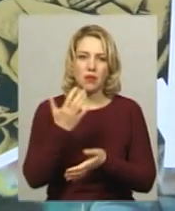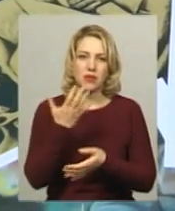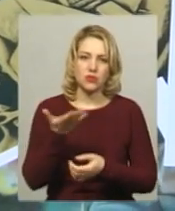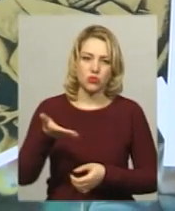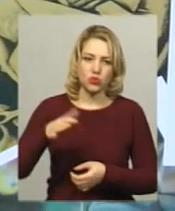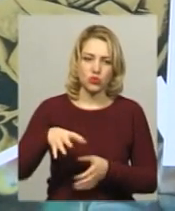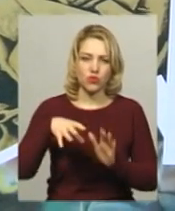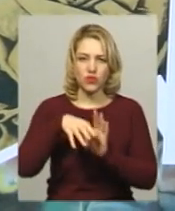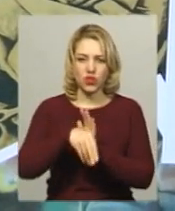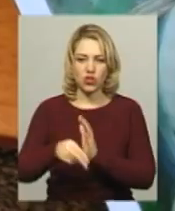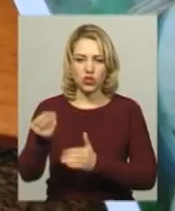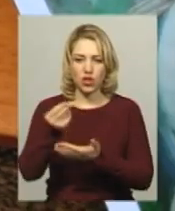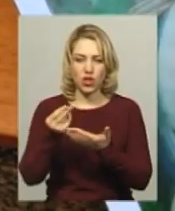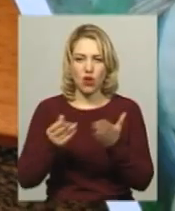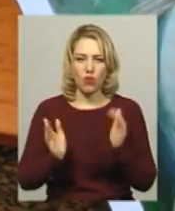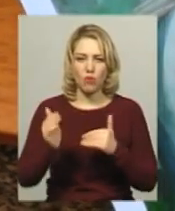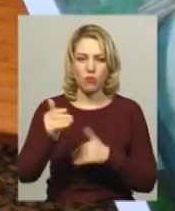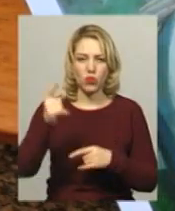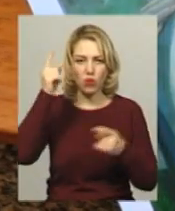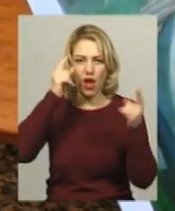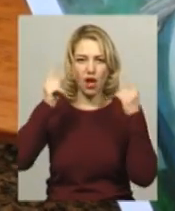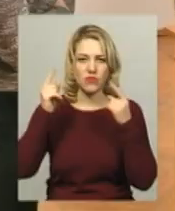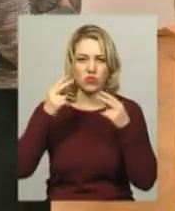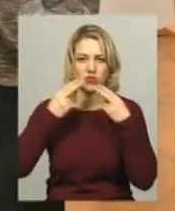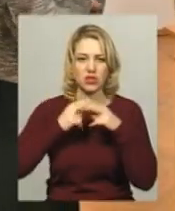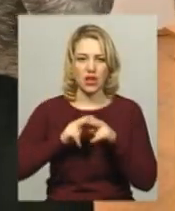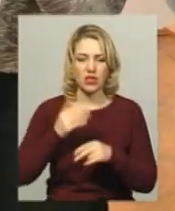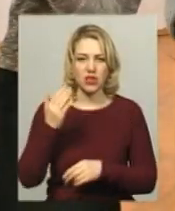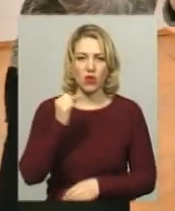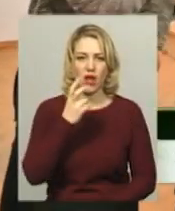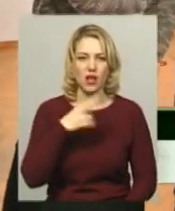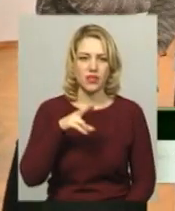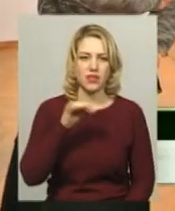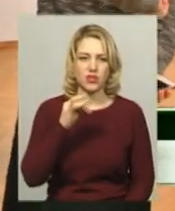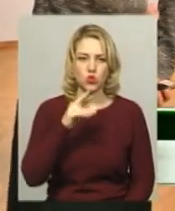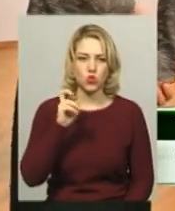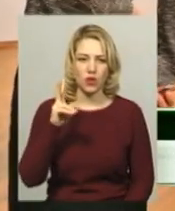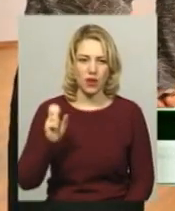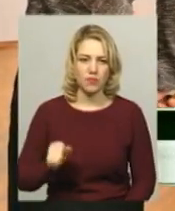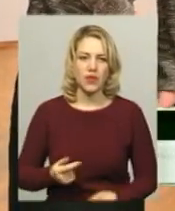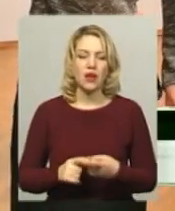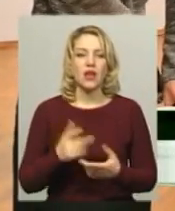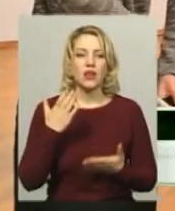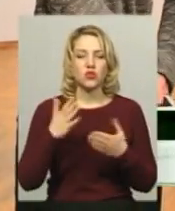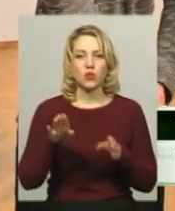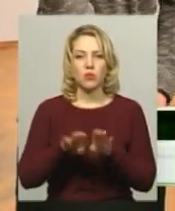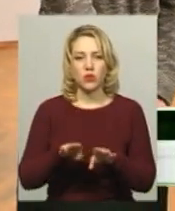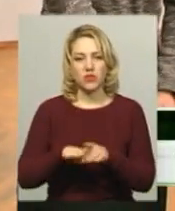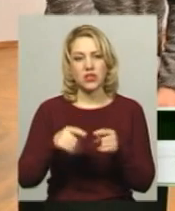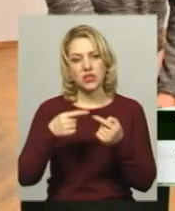увійшли роботи, виконані у авторській техніці Михайла Андрійчука. Якщо порівнювати інших художників, то